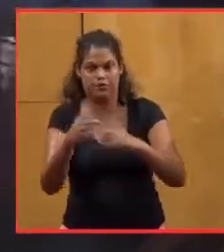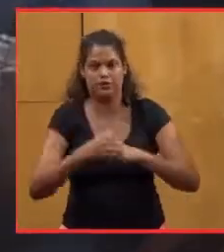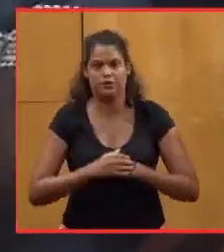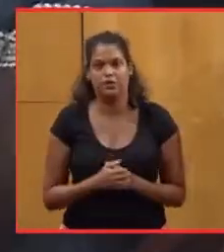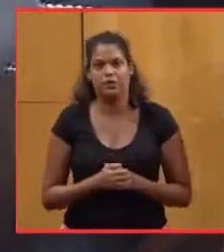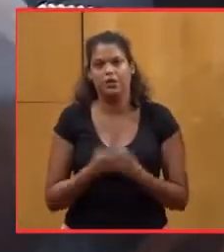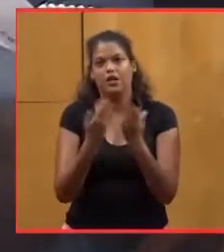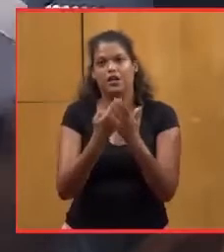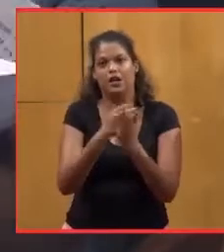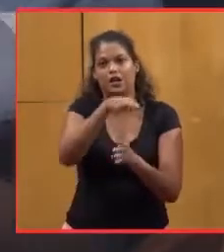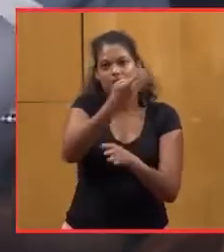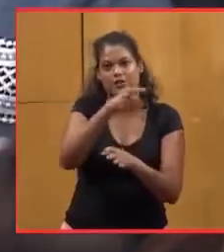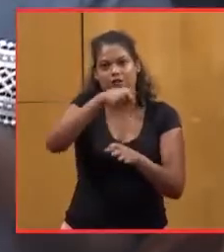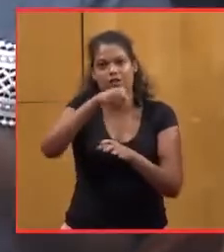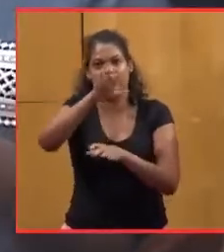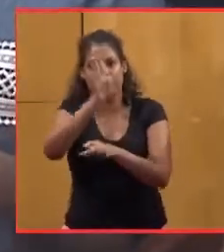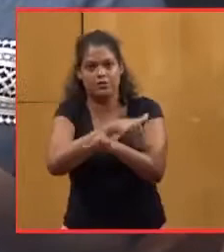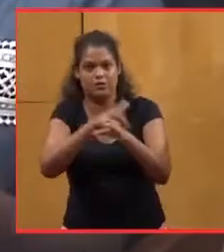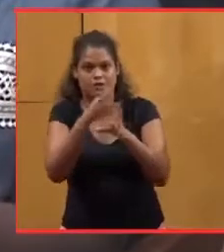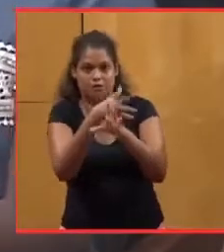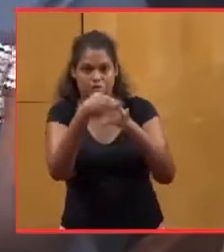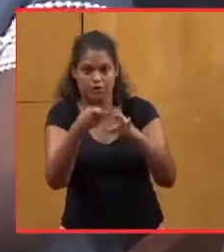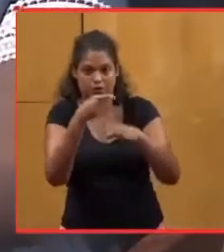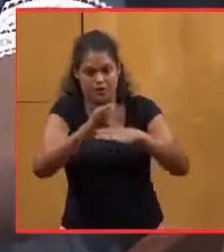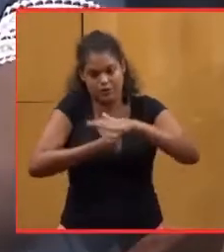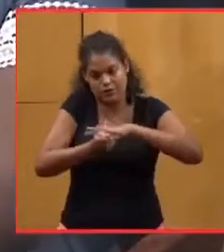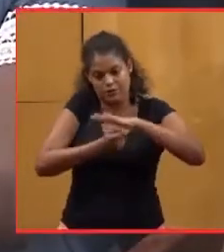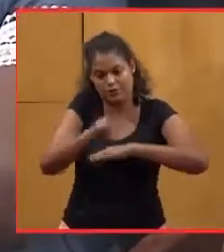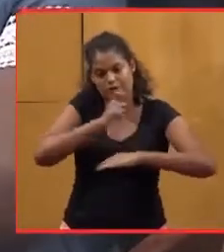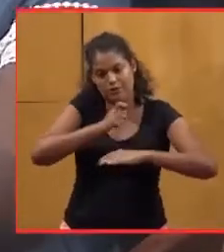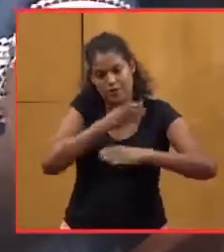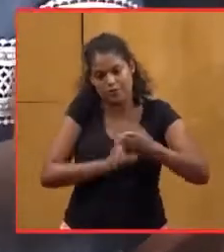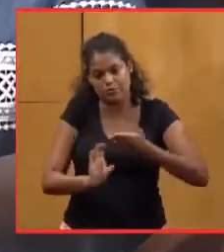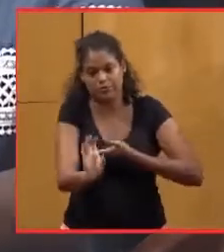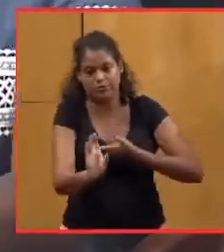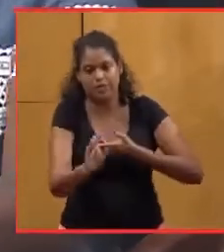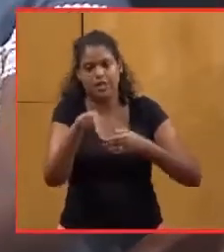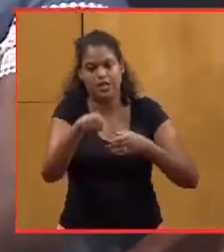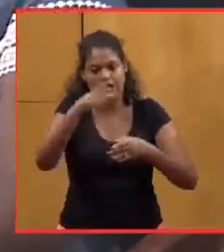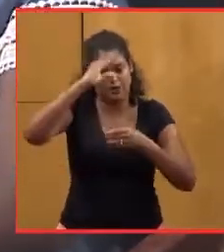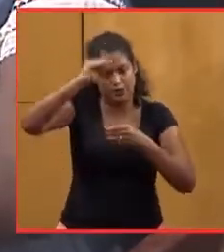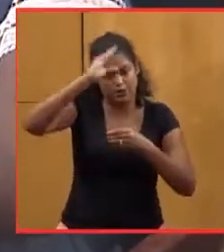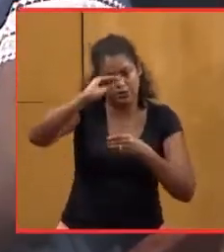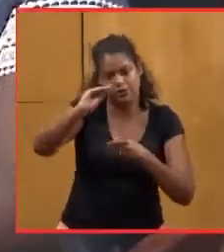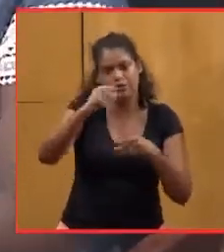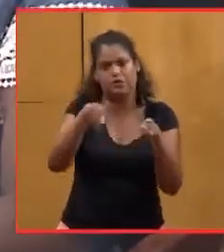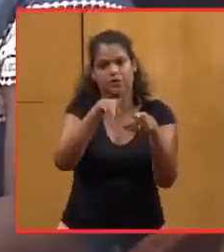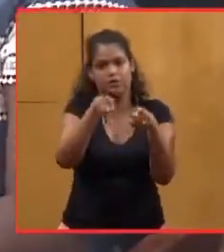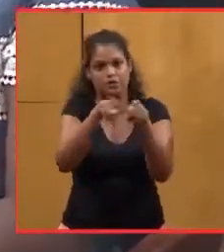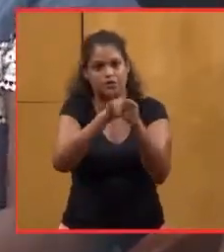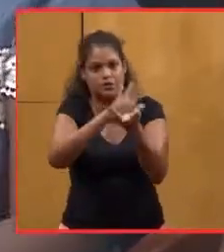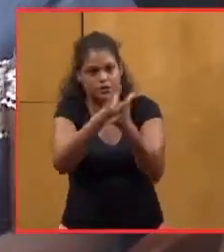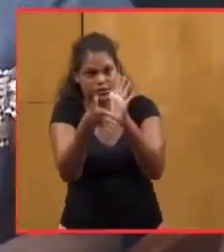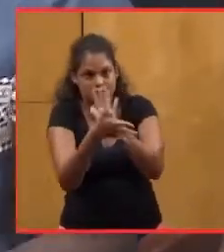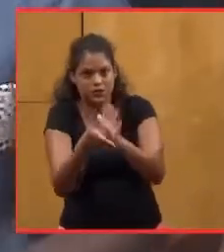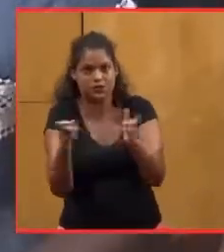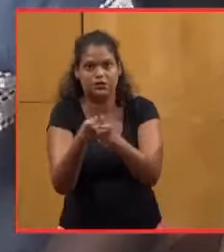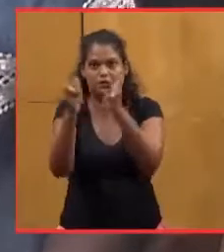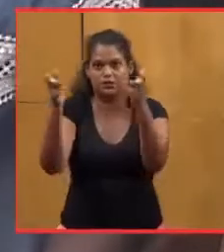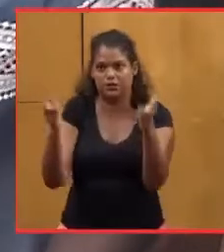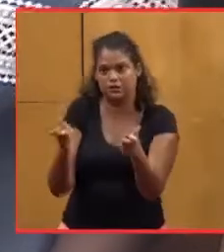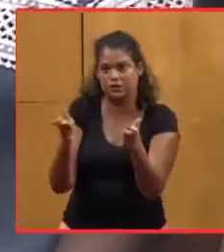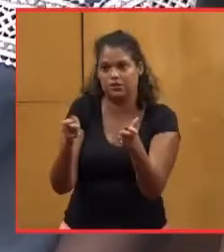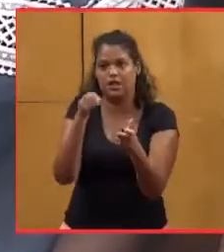C'est 14,5 millions d'euros sous forme de subventions que vous n'avez pas versées aux étudiants, aux associations, aux entreprises,